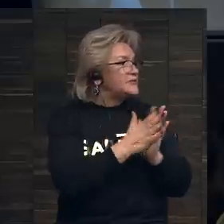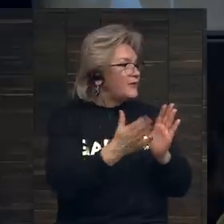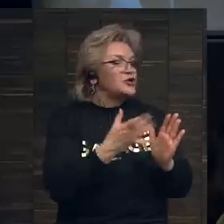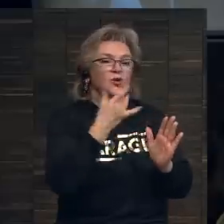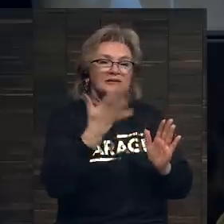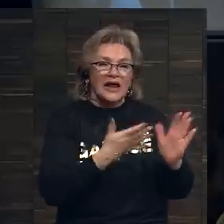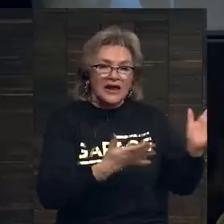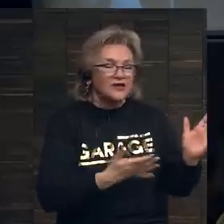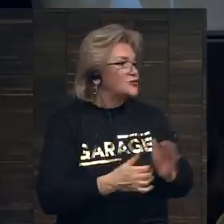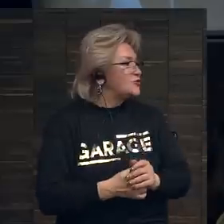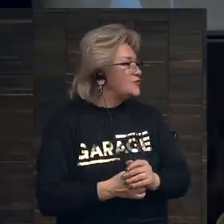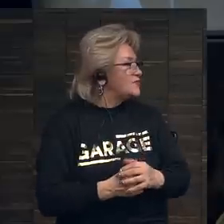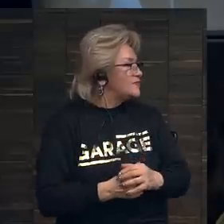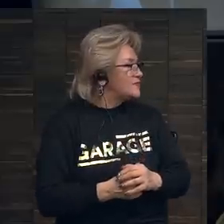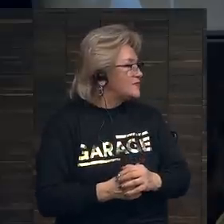лекцию.